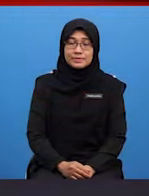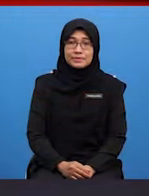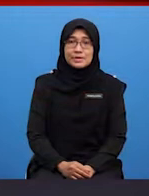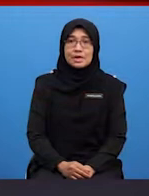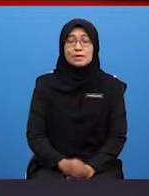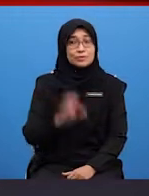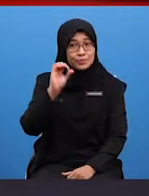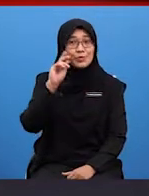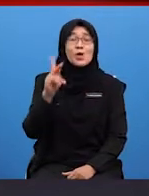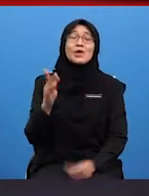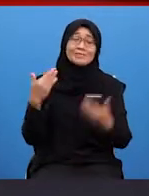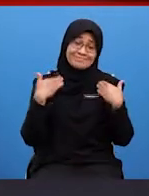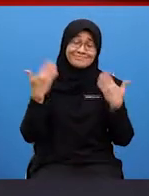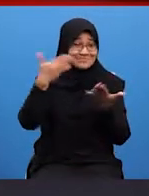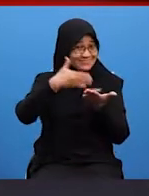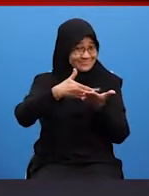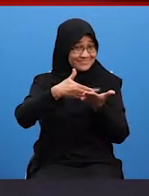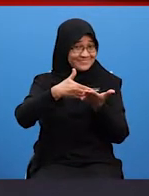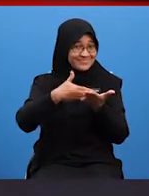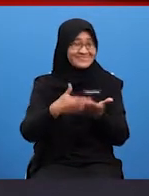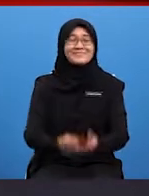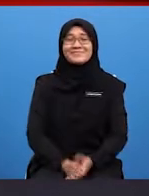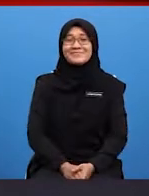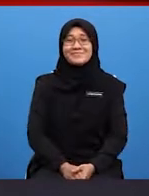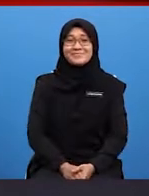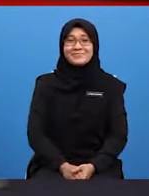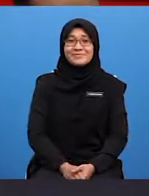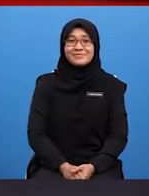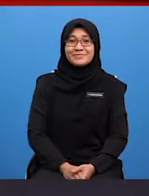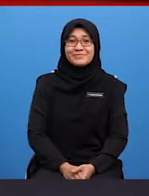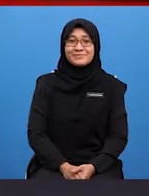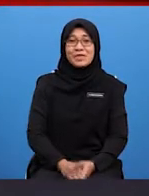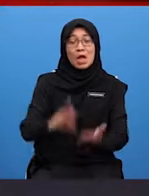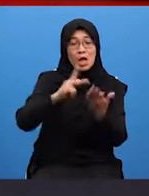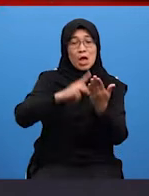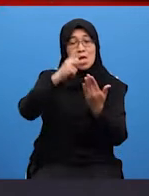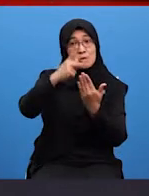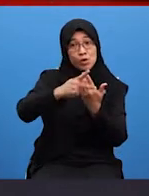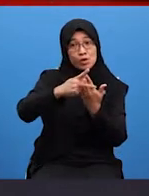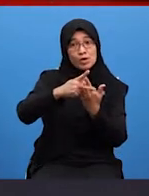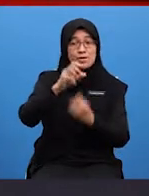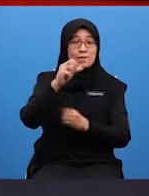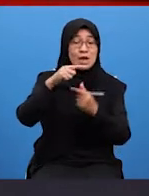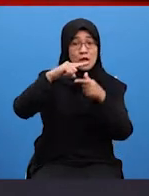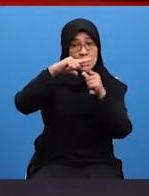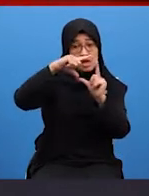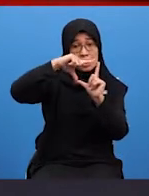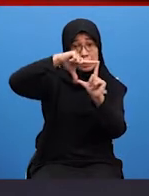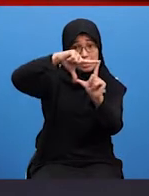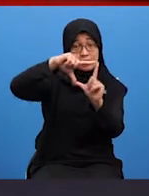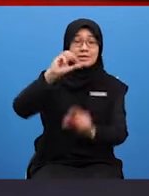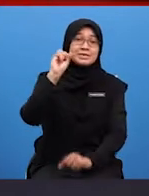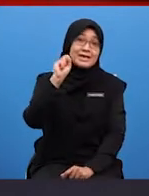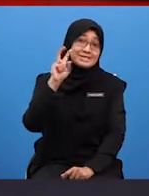Okey, kembali bersama dengan saya dan juga Cikgu Arief dalam program Canvas SV Baiklah pelajar-pelajar